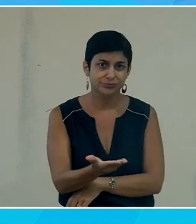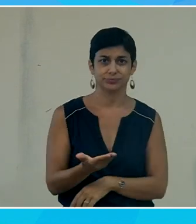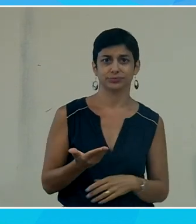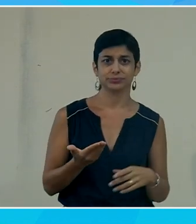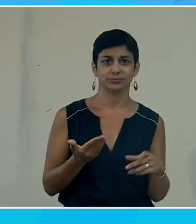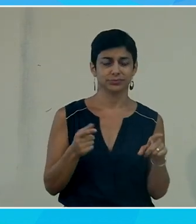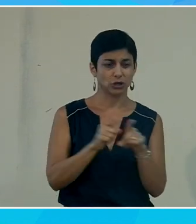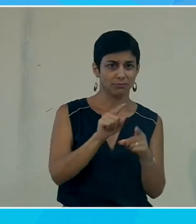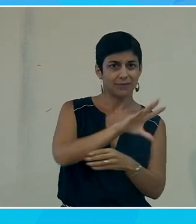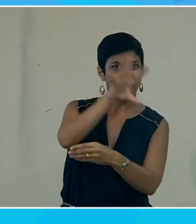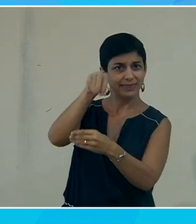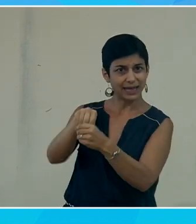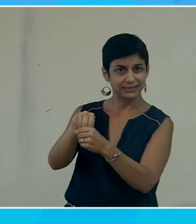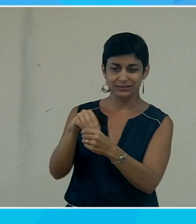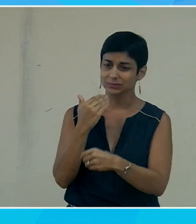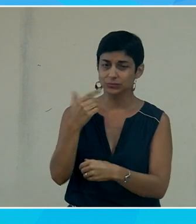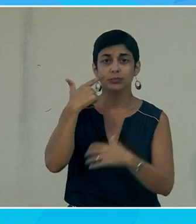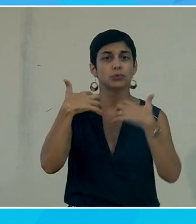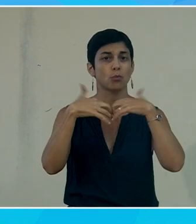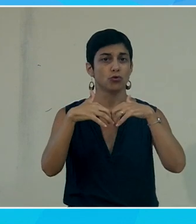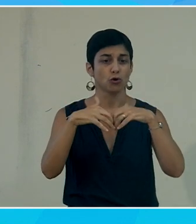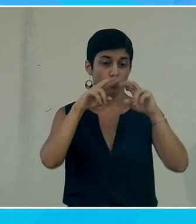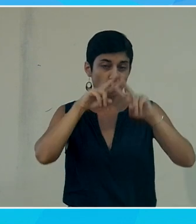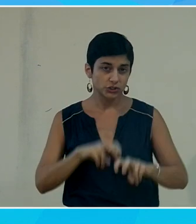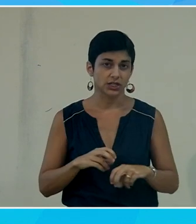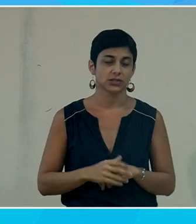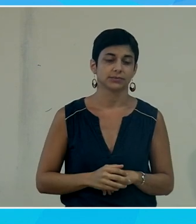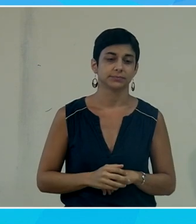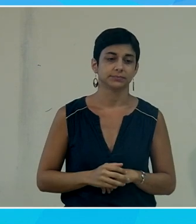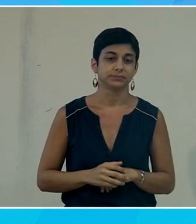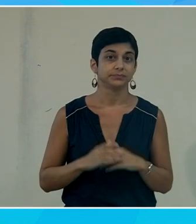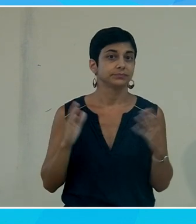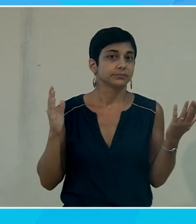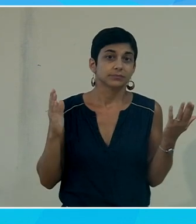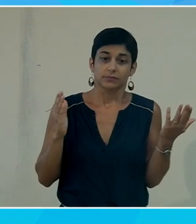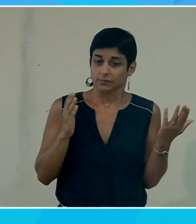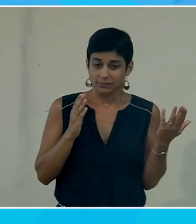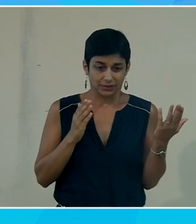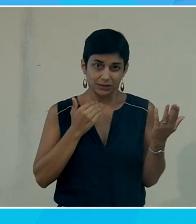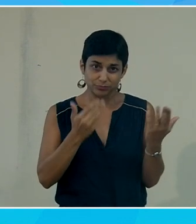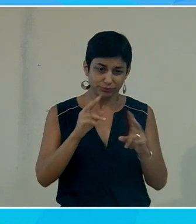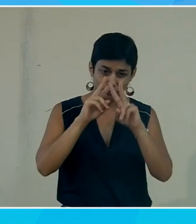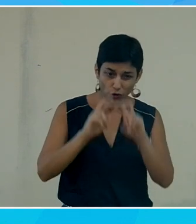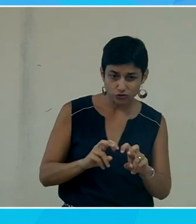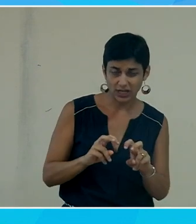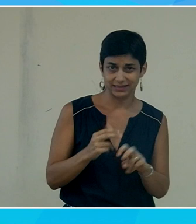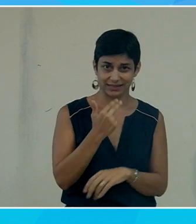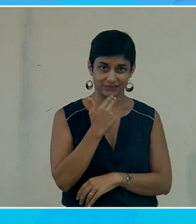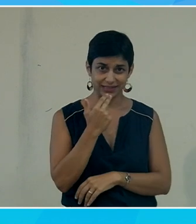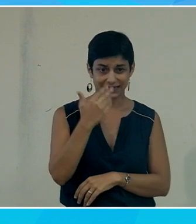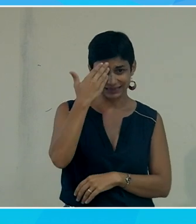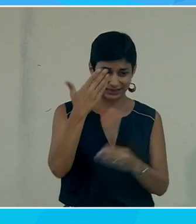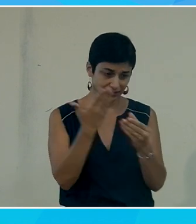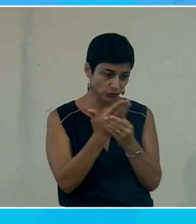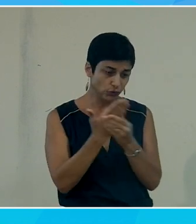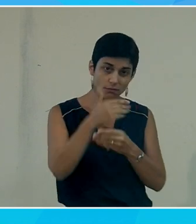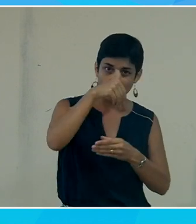indexer pour un moteur de recherche vous ne pourrez pas faire de recherche satisfaisante dans un document s'il n'est pas bien structuré et